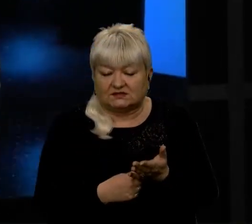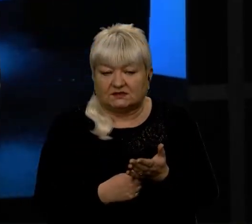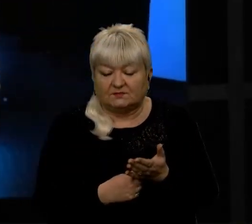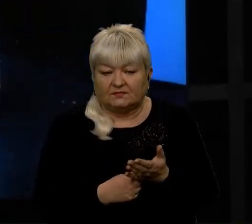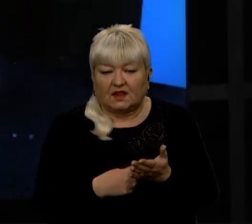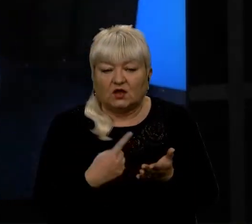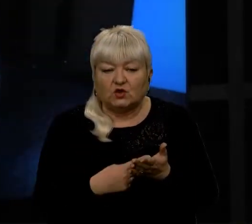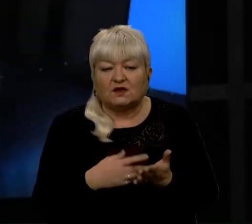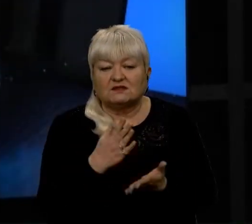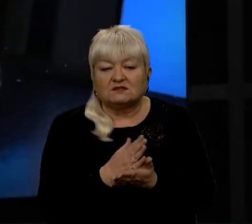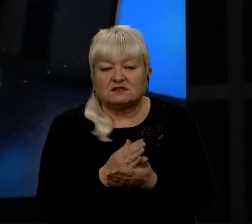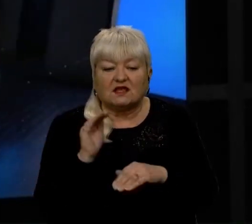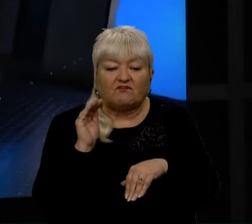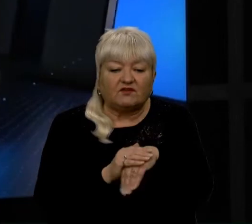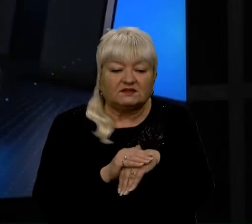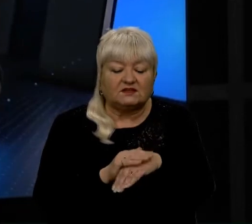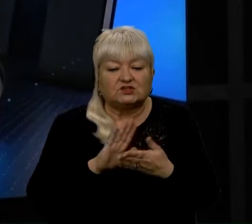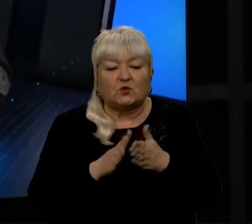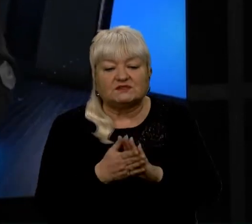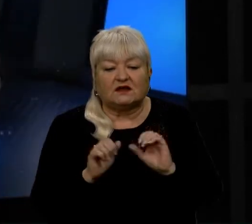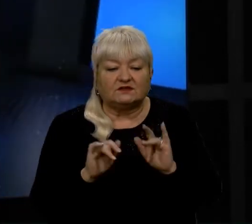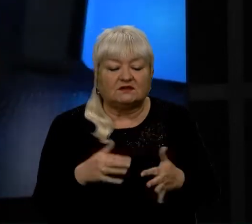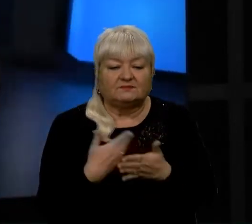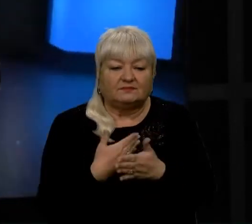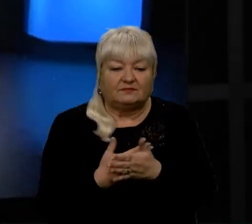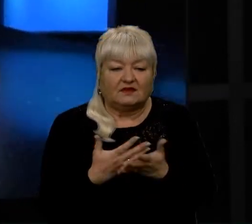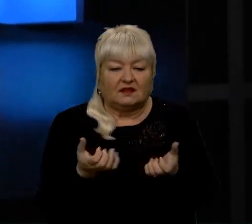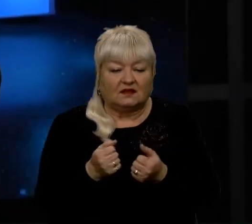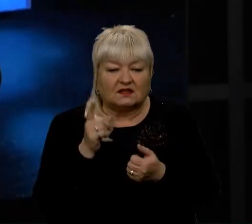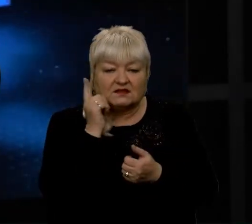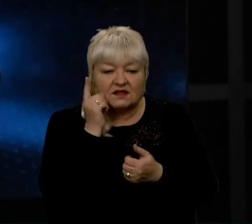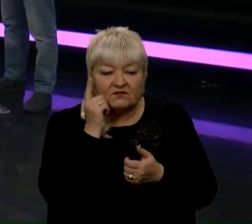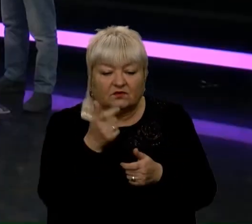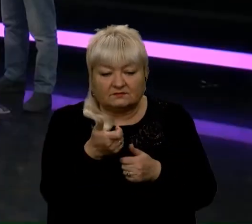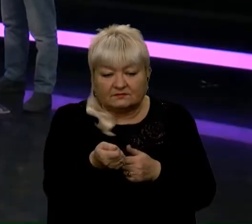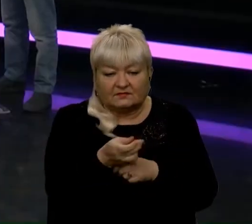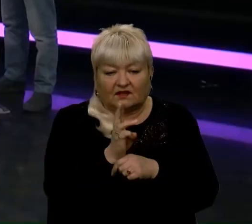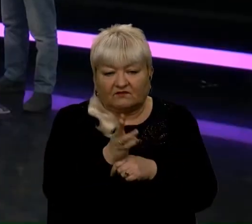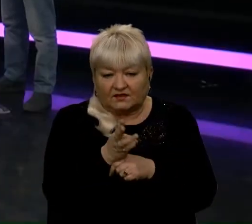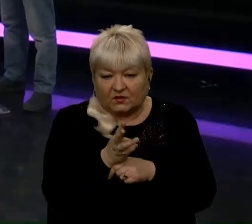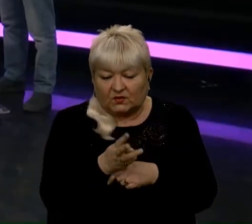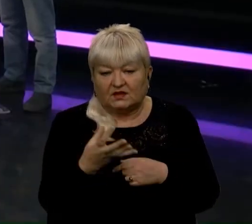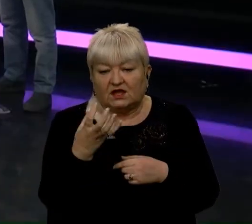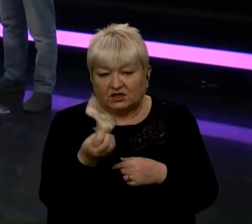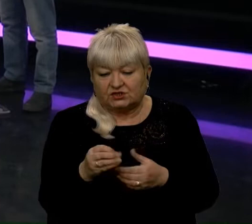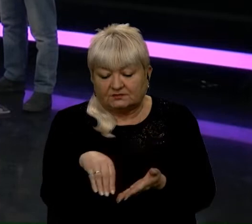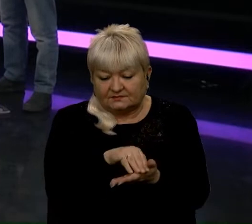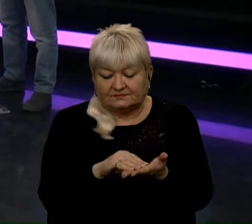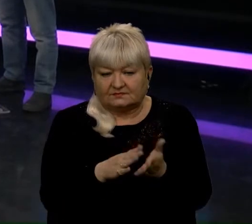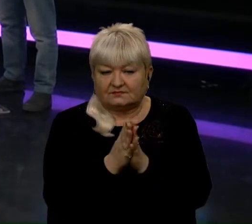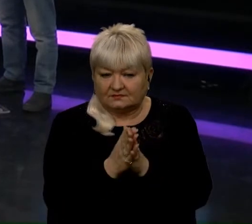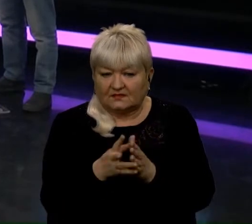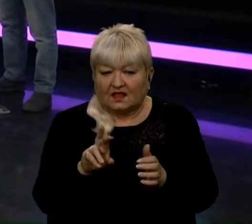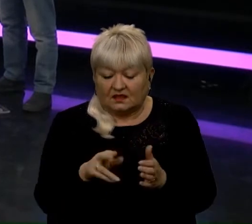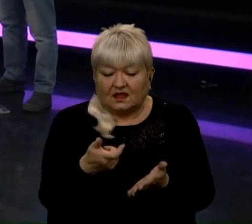-які фактичні обставини справи. Наприклад, витягнете телефон, увімкнути відео і ще раз сказати, дружі, я ввімкнув